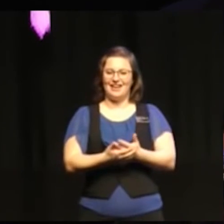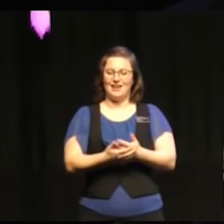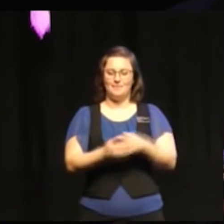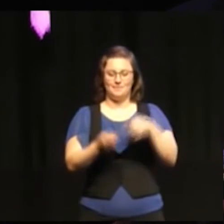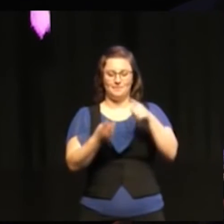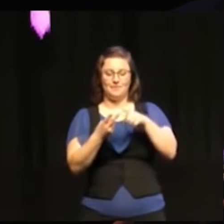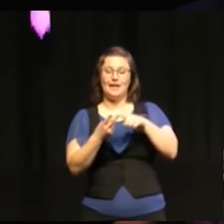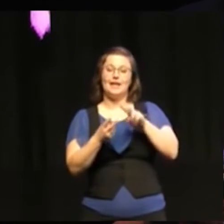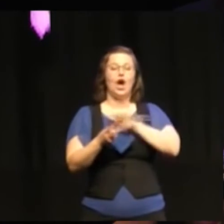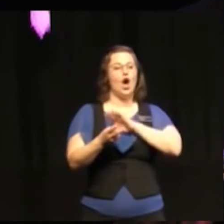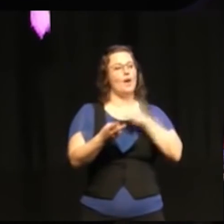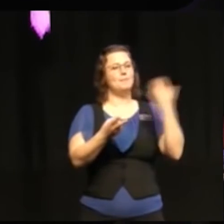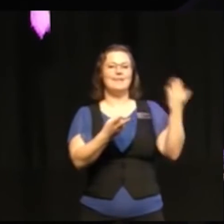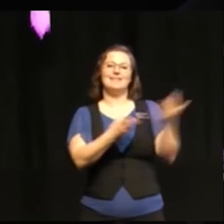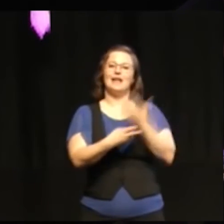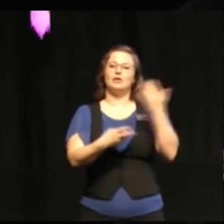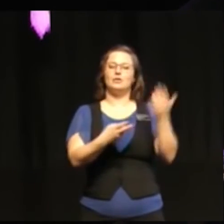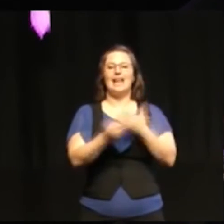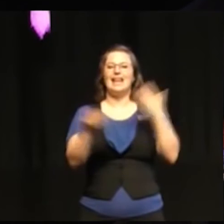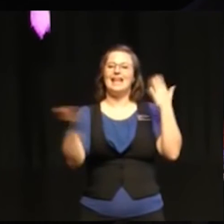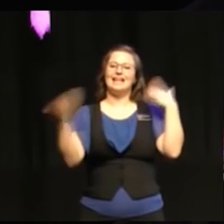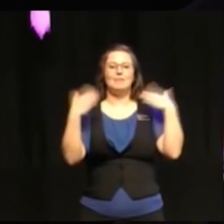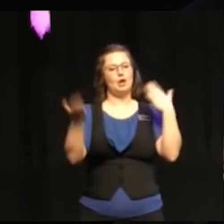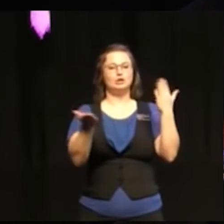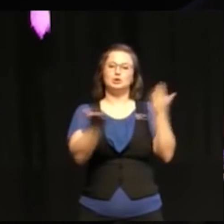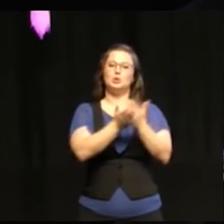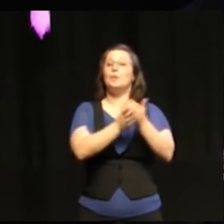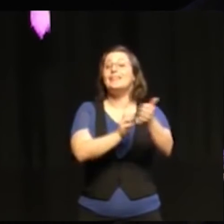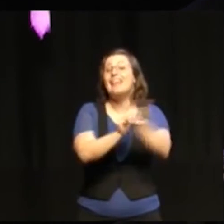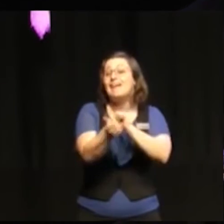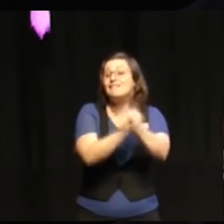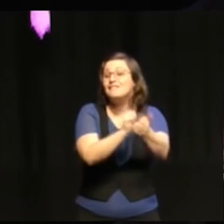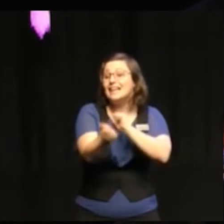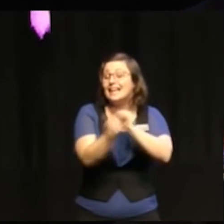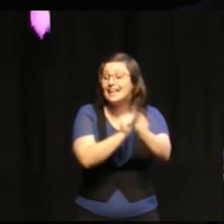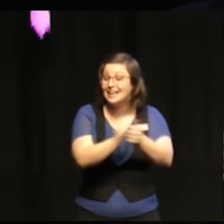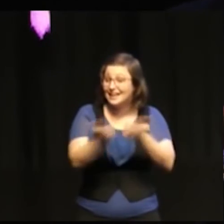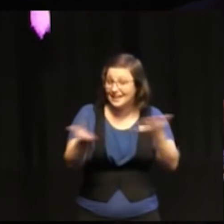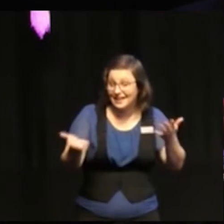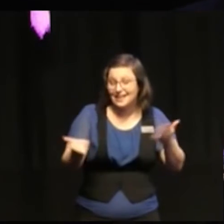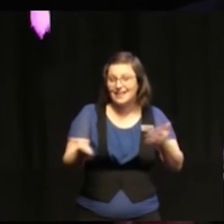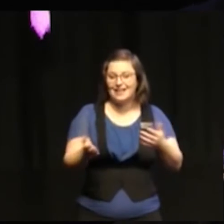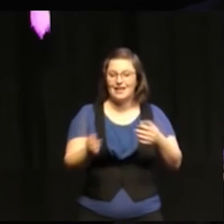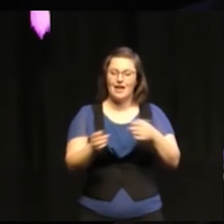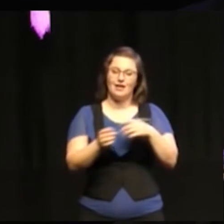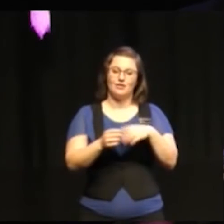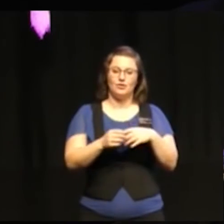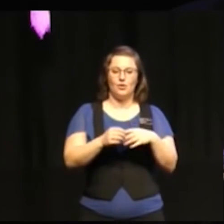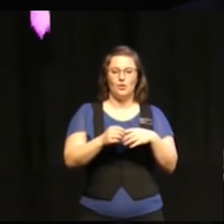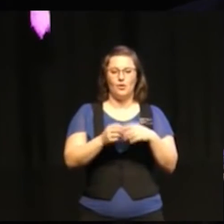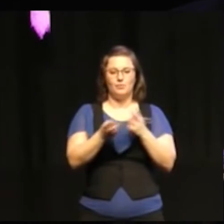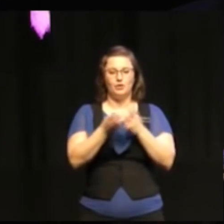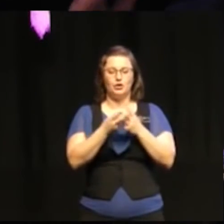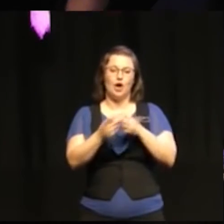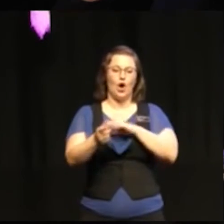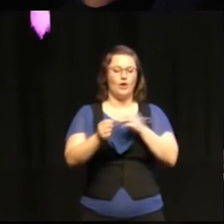en nationell liksom klimatskol tävling då som skulle ha vissa kriterier som man ska liksom jobba efter